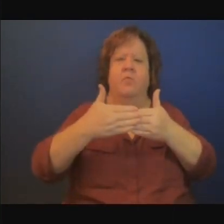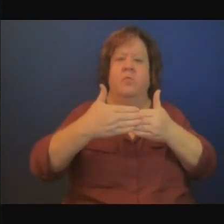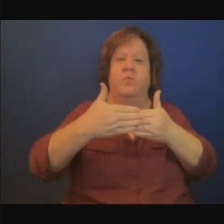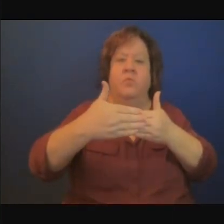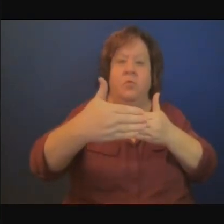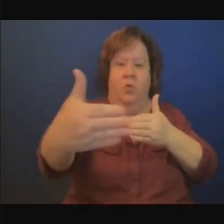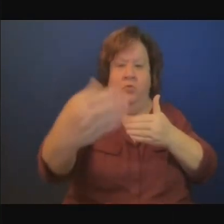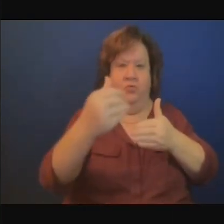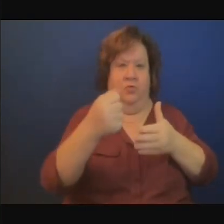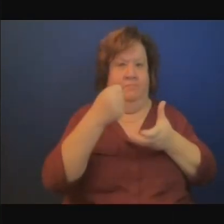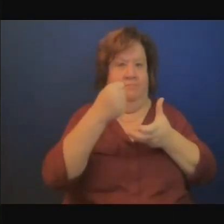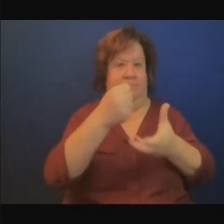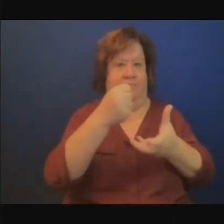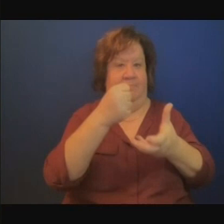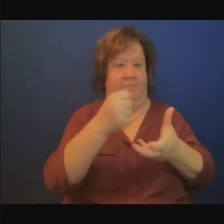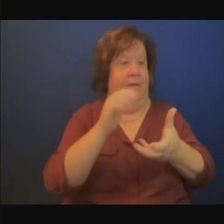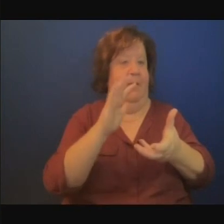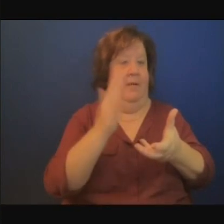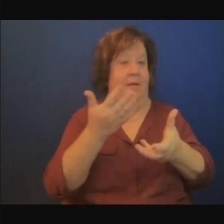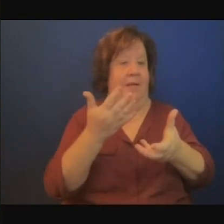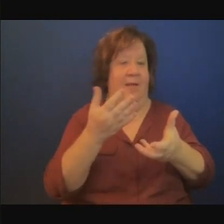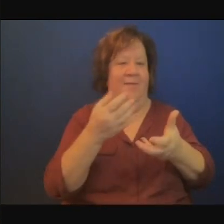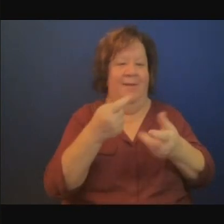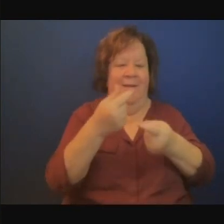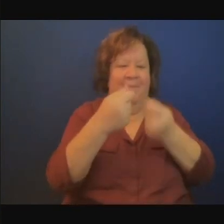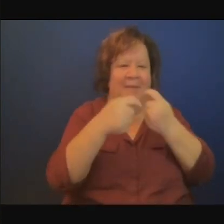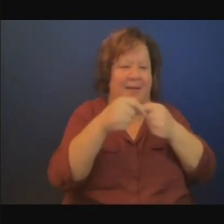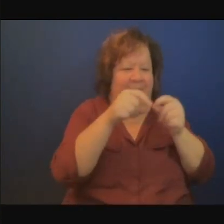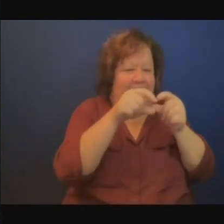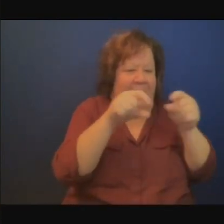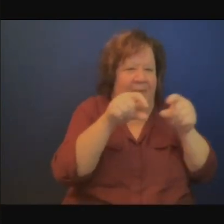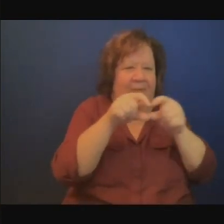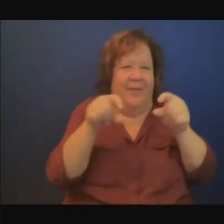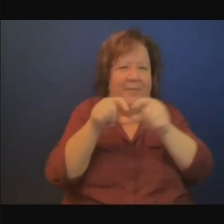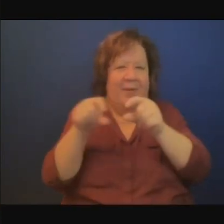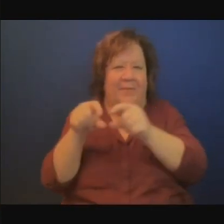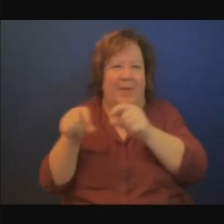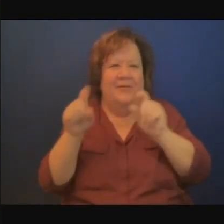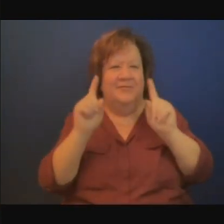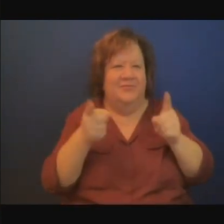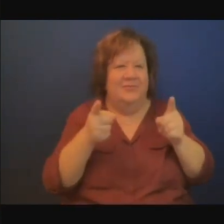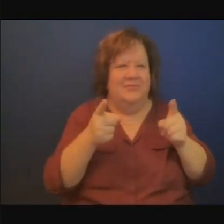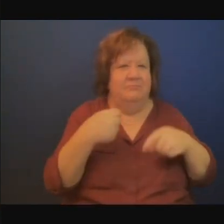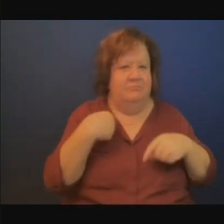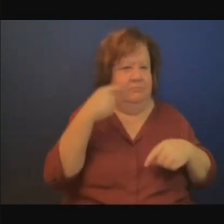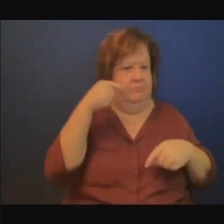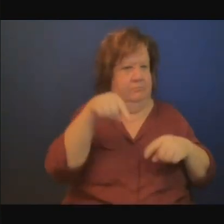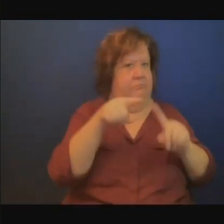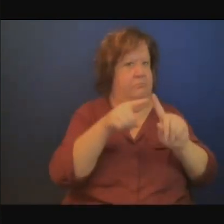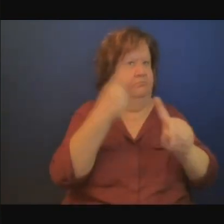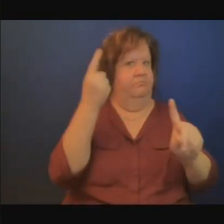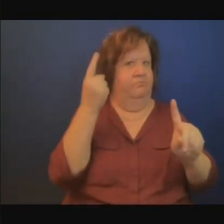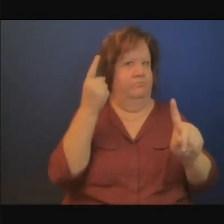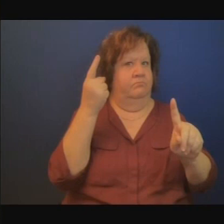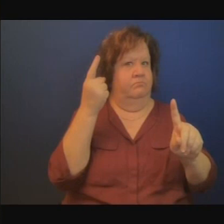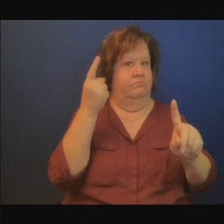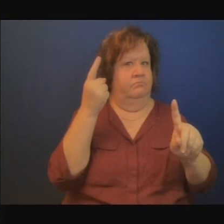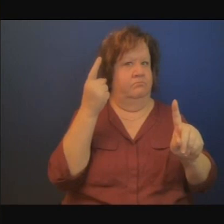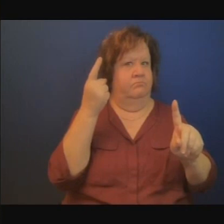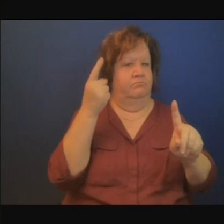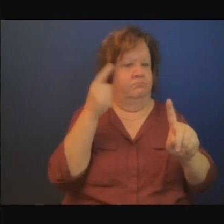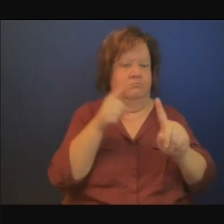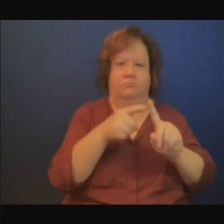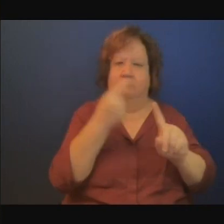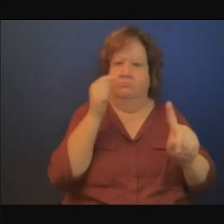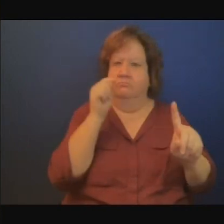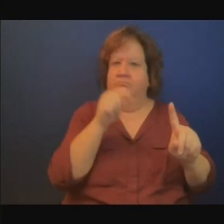'obligation il est important de souligner cela et pour ce qui est de la prochaine période il